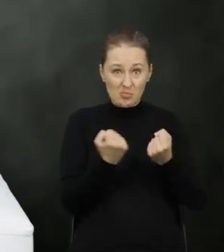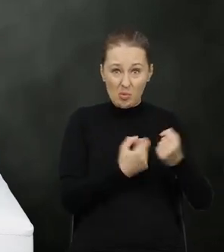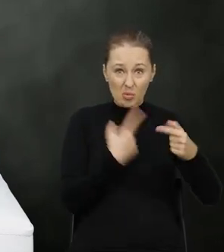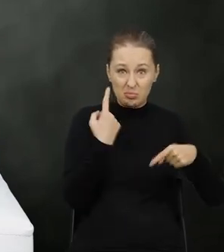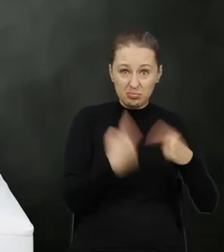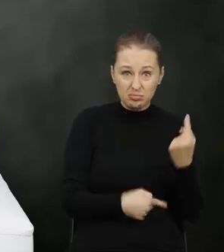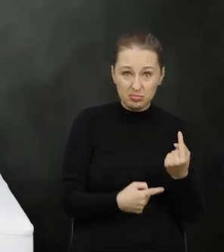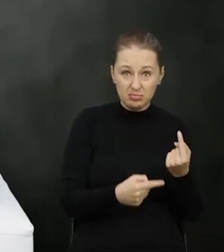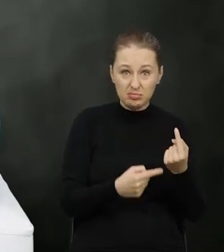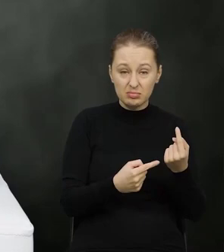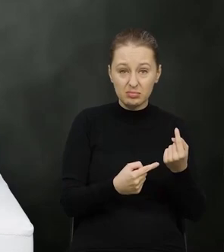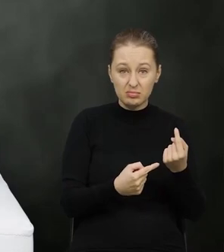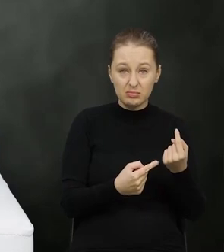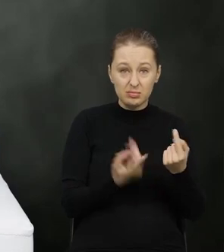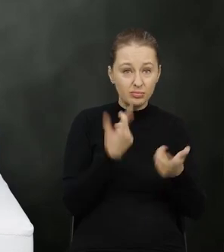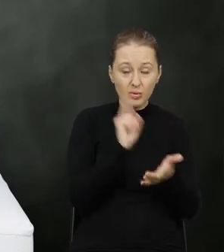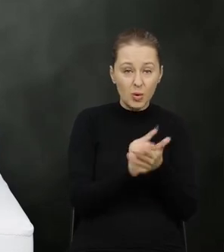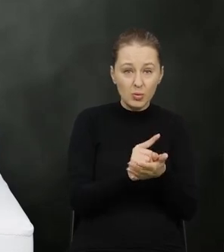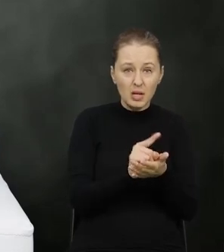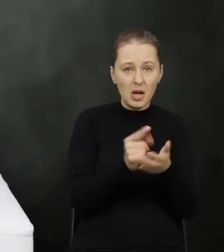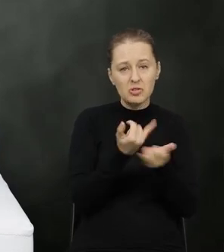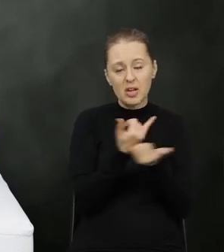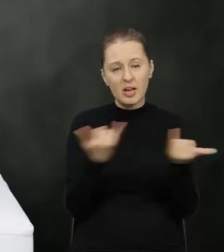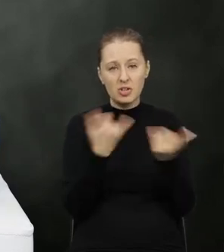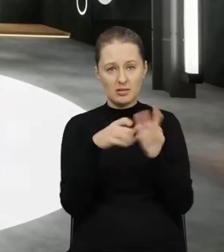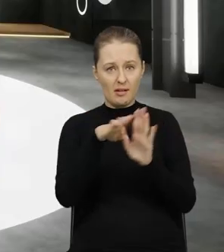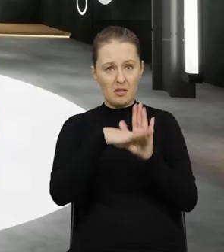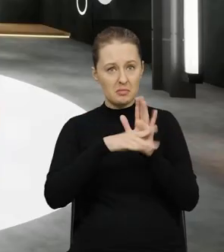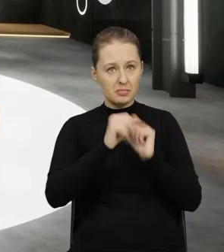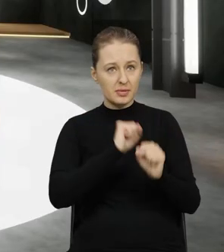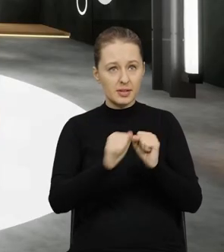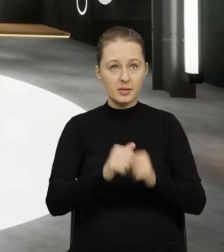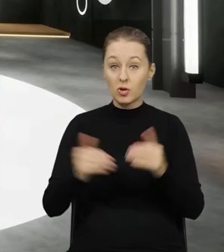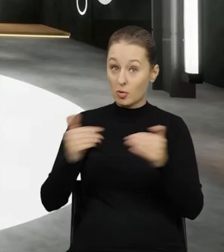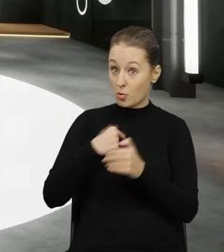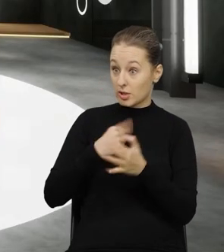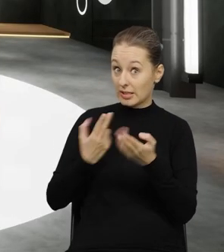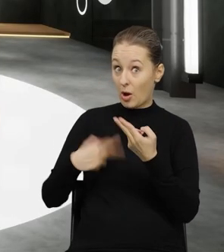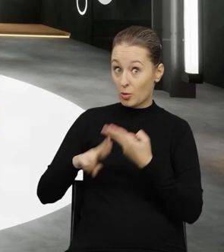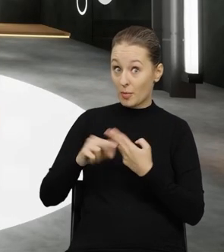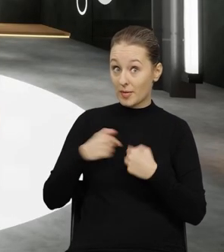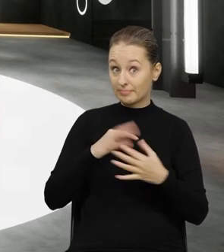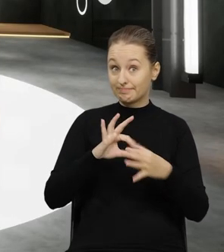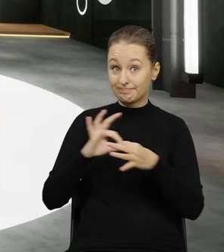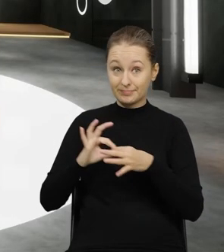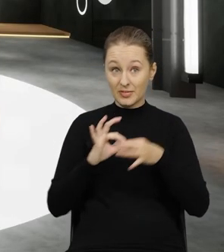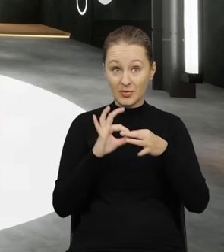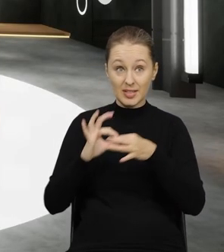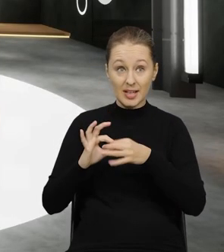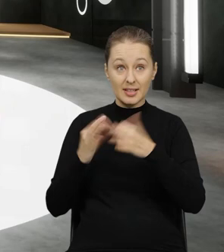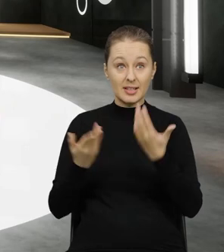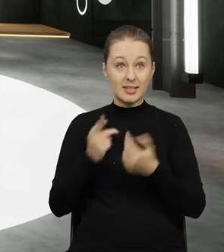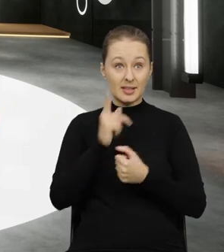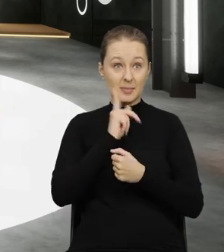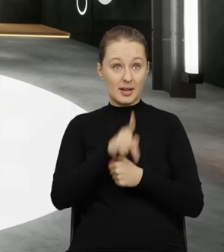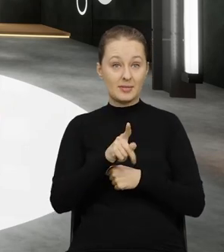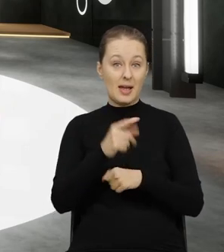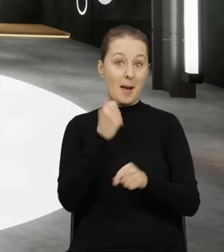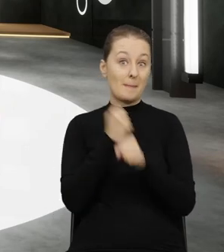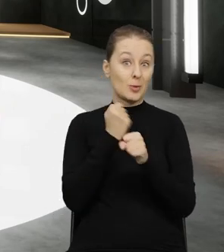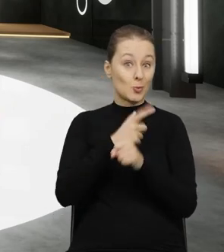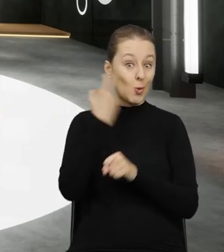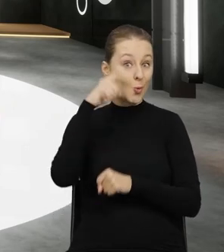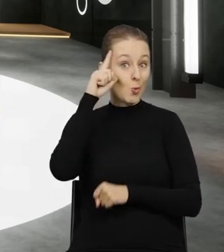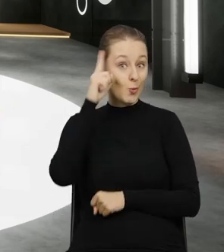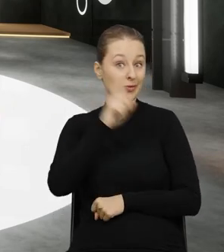może nie dojść do skutku? Czy są jakieś inne uwarunkowania tego zdarzenia? Może ja odpowiem, ponieważ ja jestem związana. W zasadzie